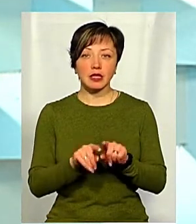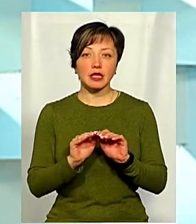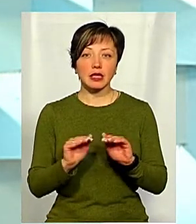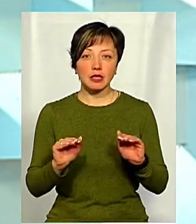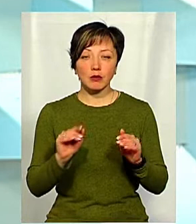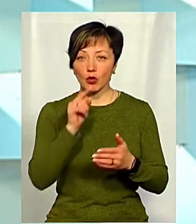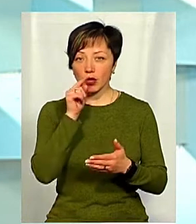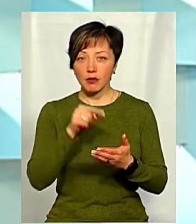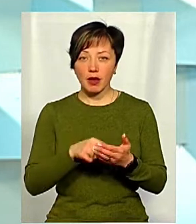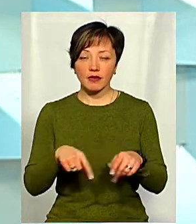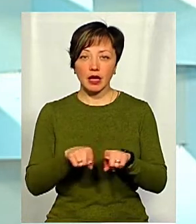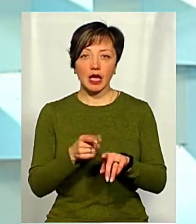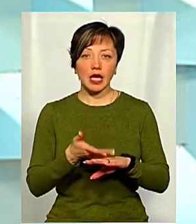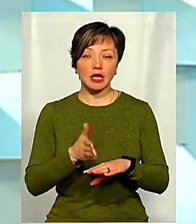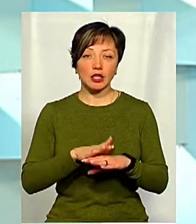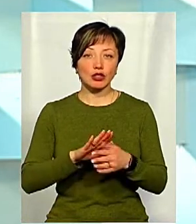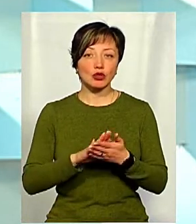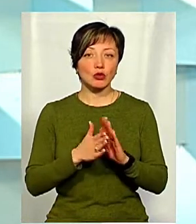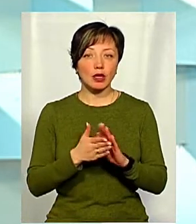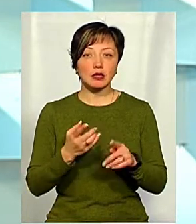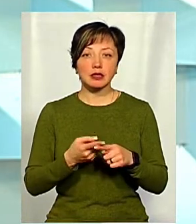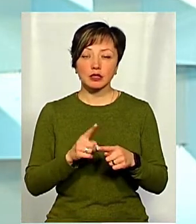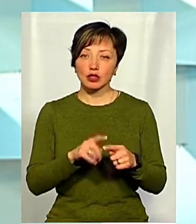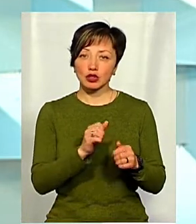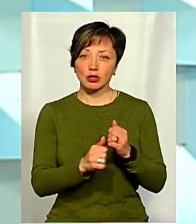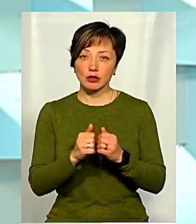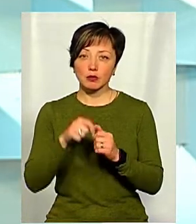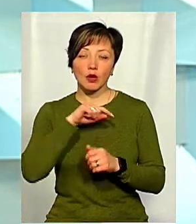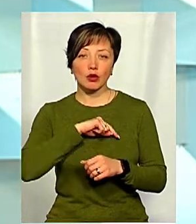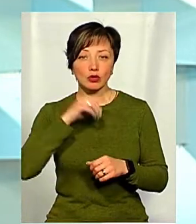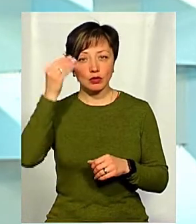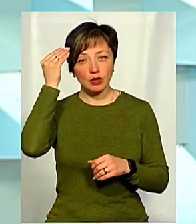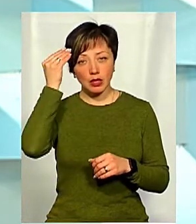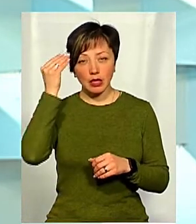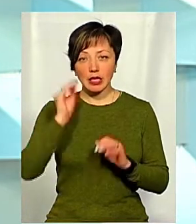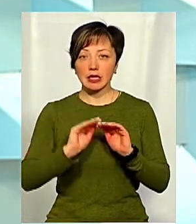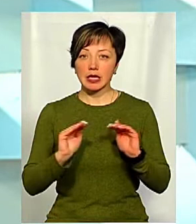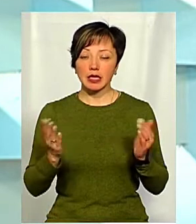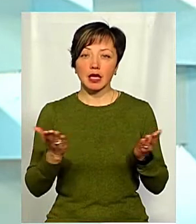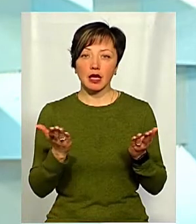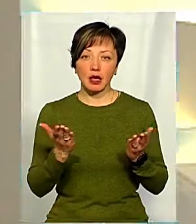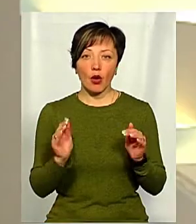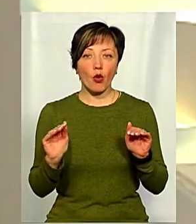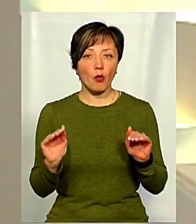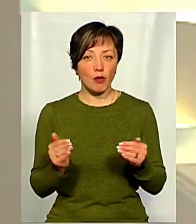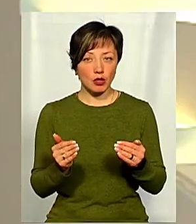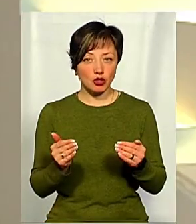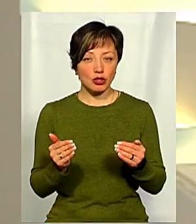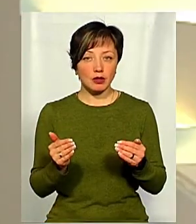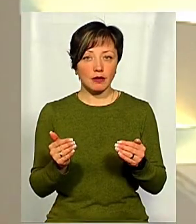діти, які потрапляють в такі критичні ситуації, це є доволі часто з психологічної точки зору дітей, які обмежені